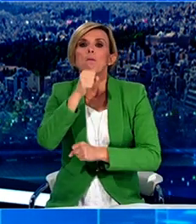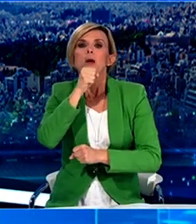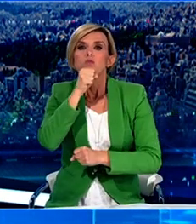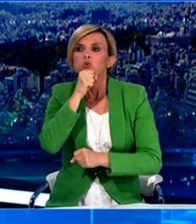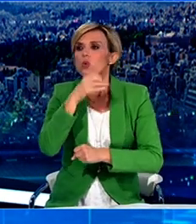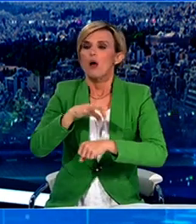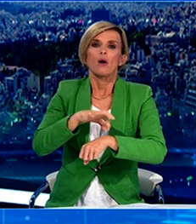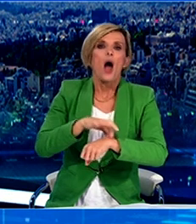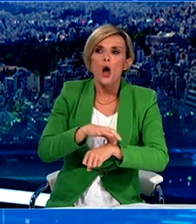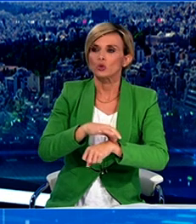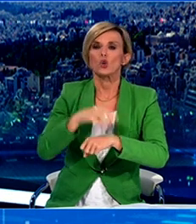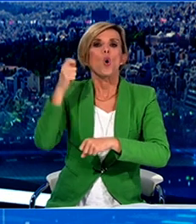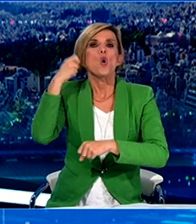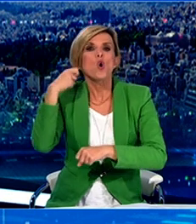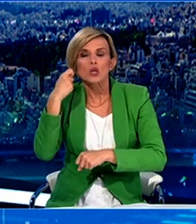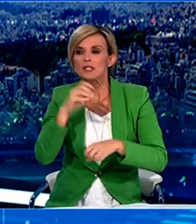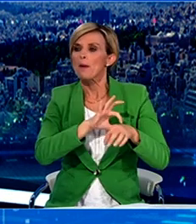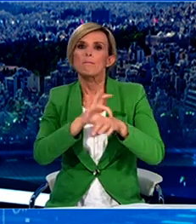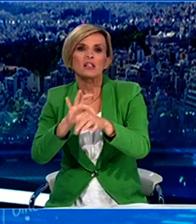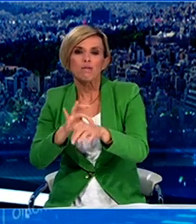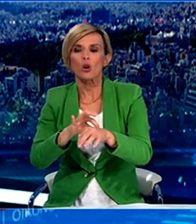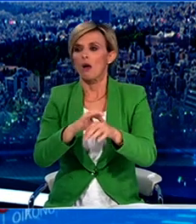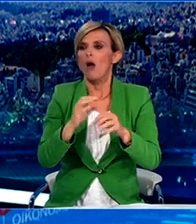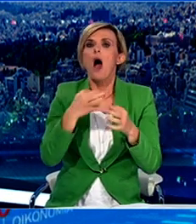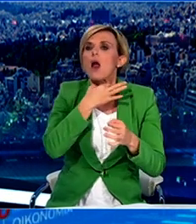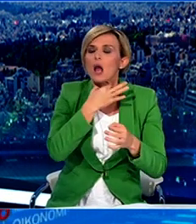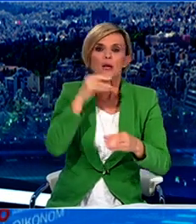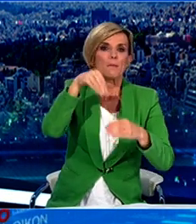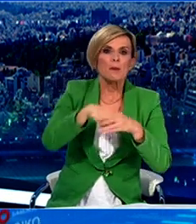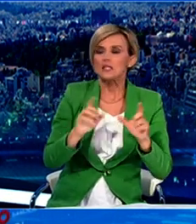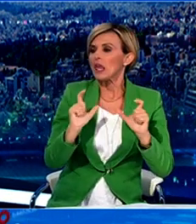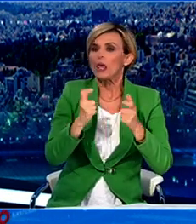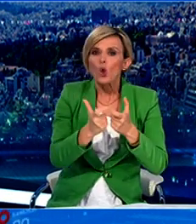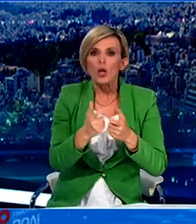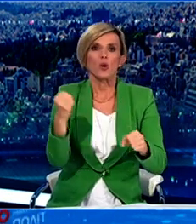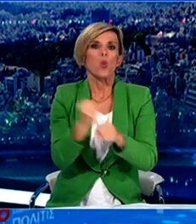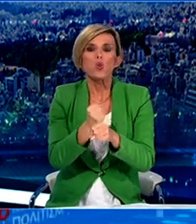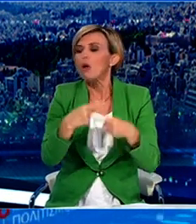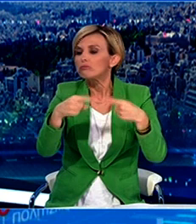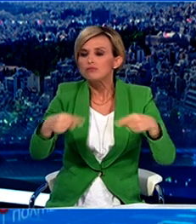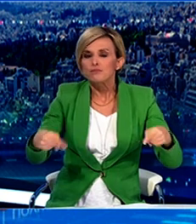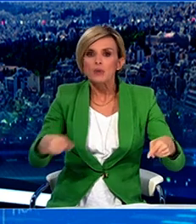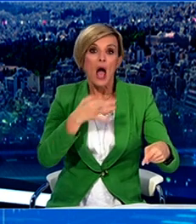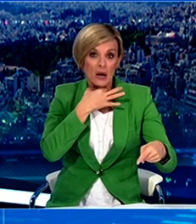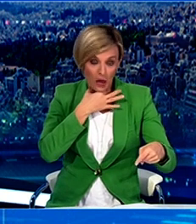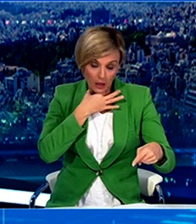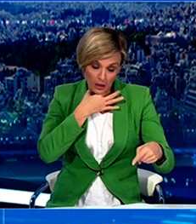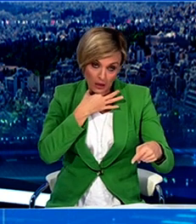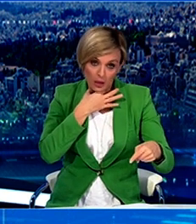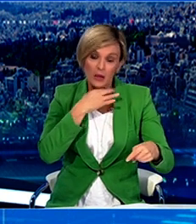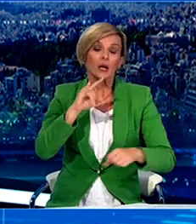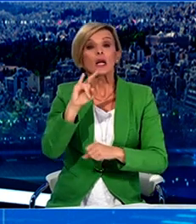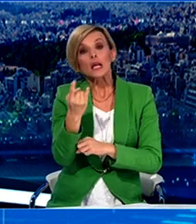ανάγκη, καθώς και για μεταφορά συζύγου, συγγενούς πρώτου βαθμού, από και προς τον τόπο εργασίας του, εφόσον υφίσταται σχετική ανάγκη